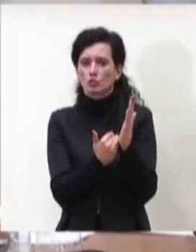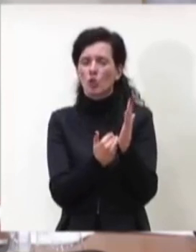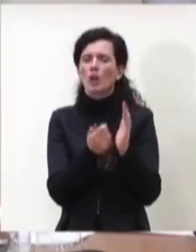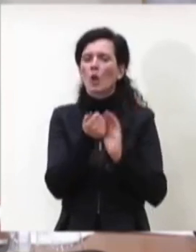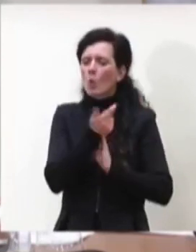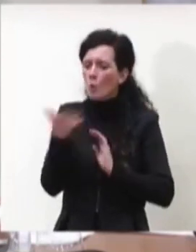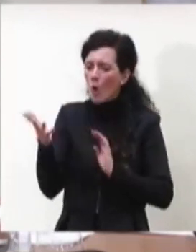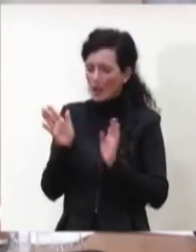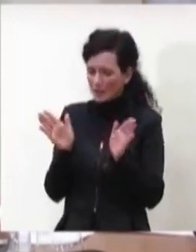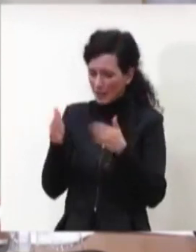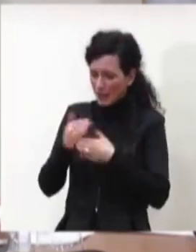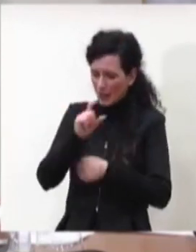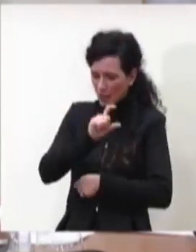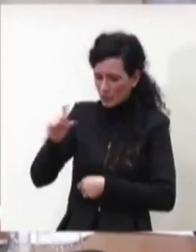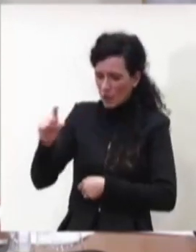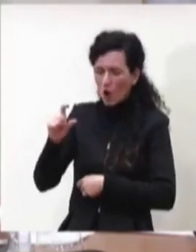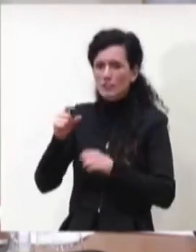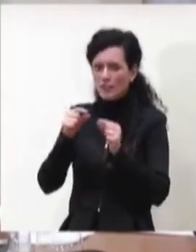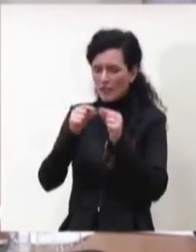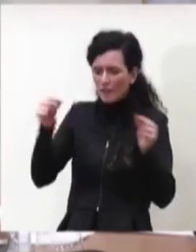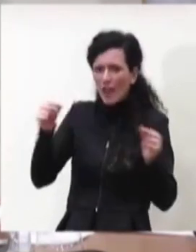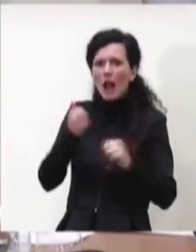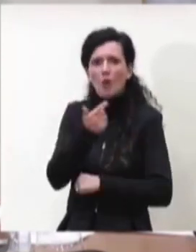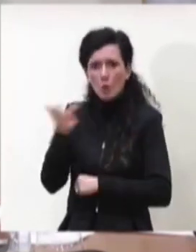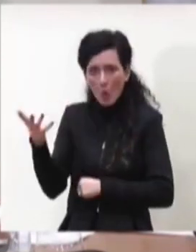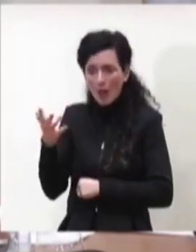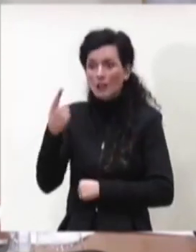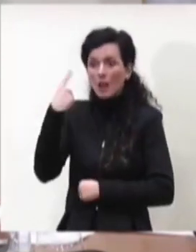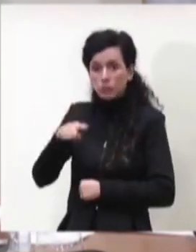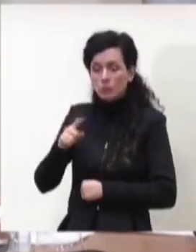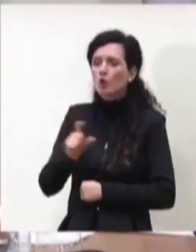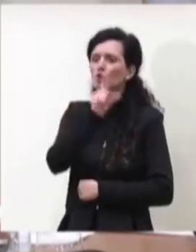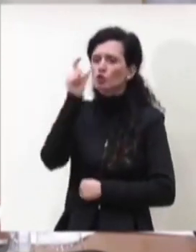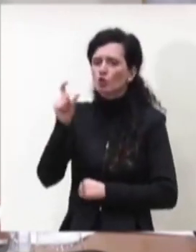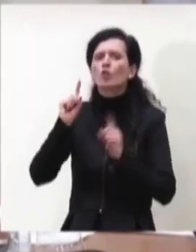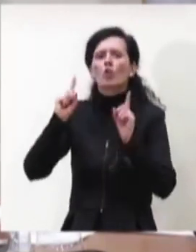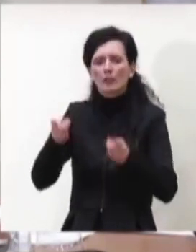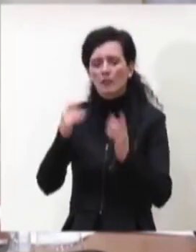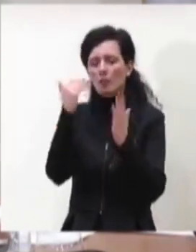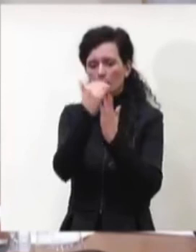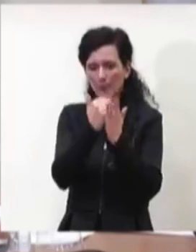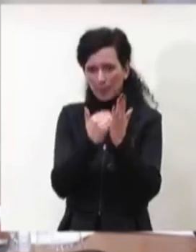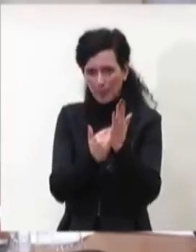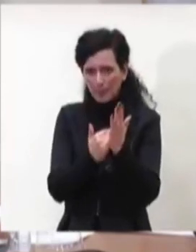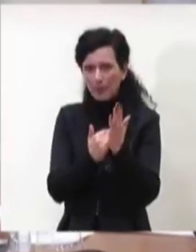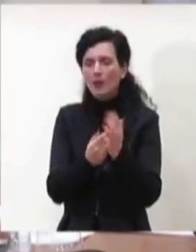all'interno di quelle fiale quante fiale avete e quel giorno dovete programmare un certo numero di